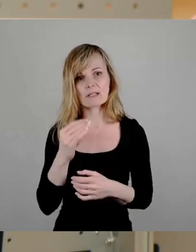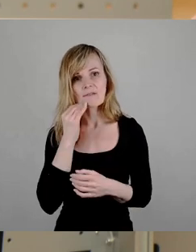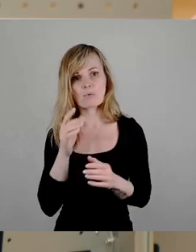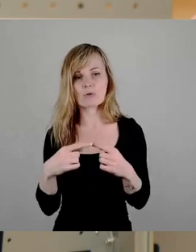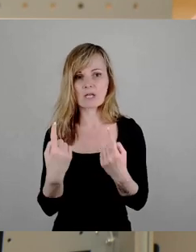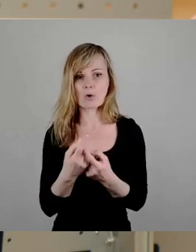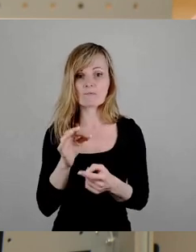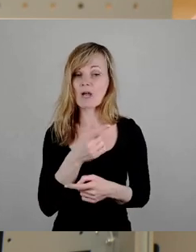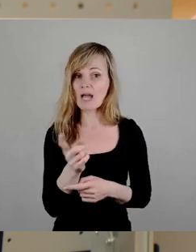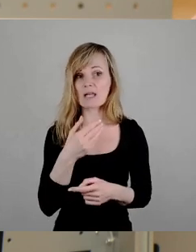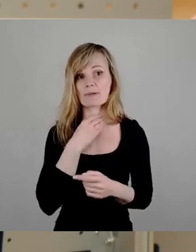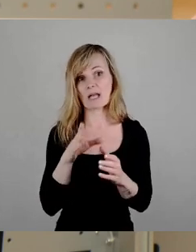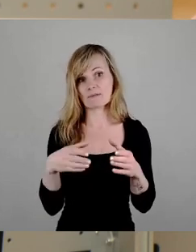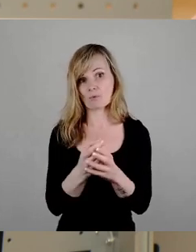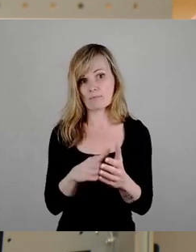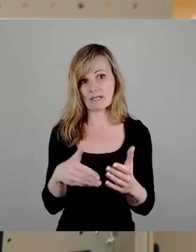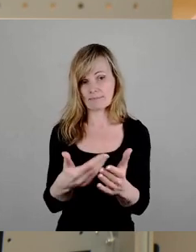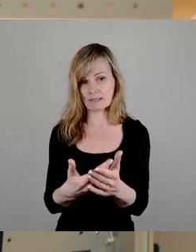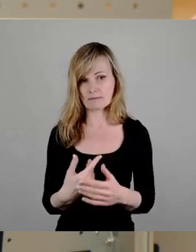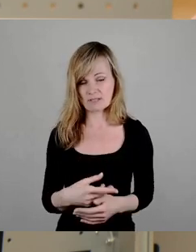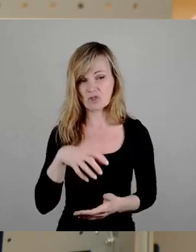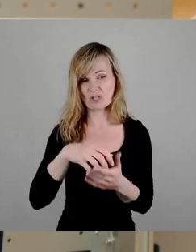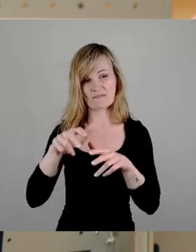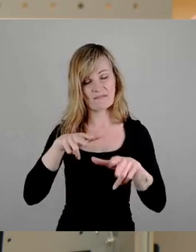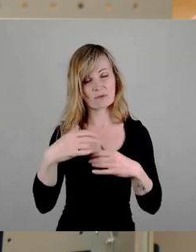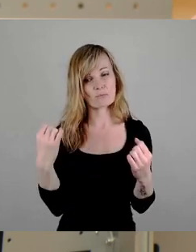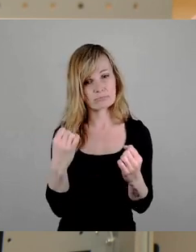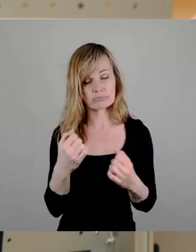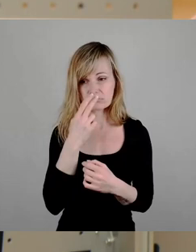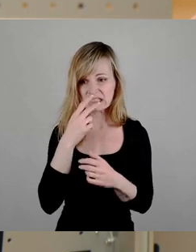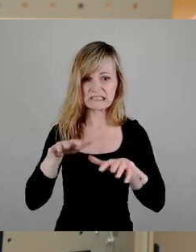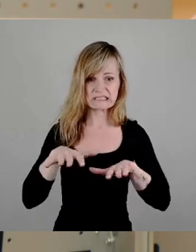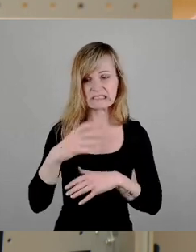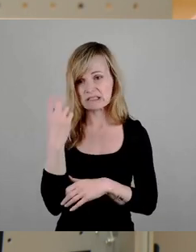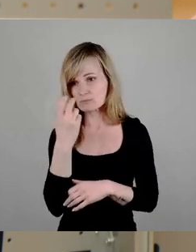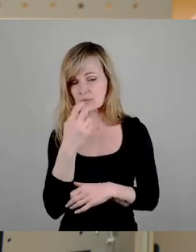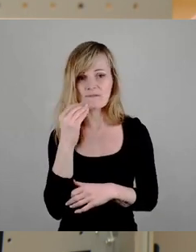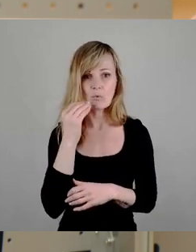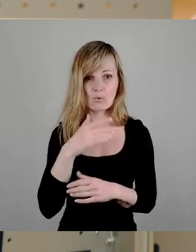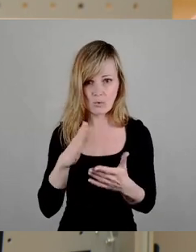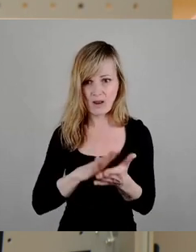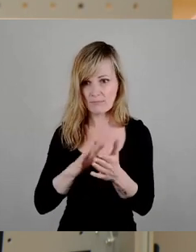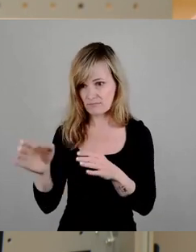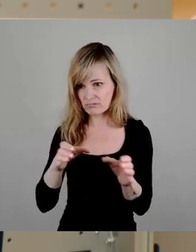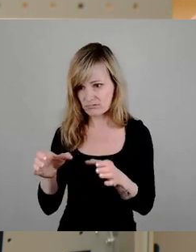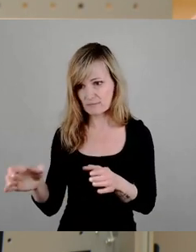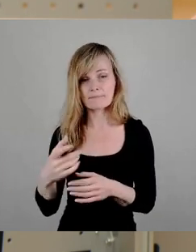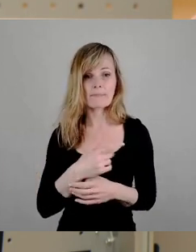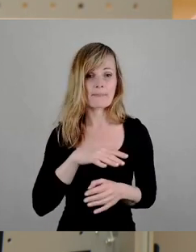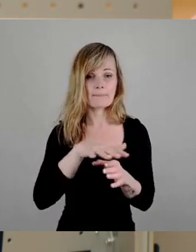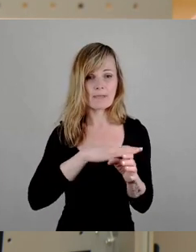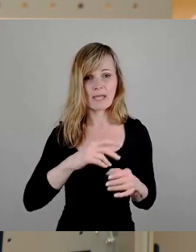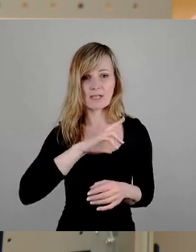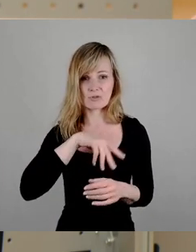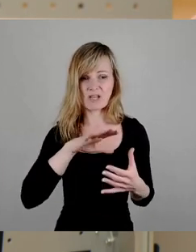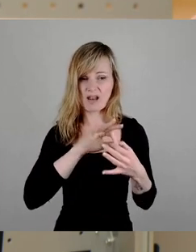Stadtverwaltung hat Mühe und Notunterbringung, der zugewiesenen Asylbewerber sicherzustellen. Auch im Bereich Soziales fahren wir auf Volllast. Frau Kaufmann sagt das. Herr